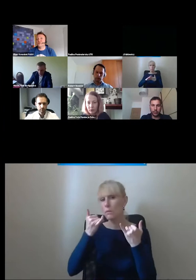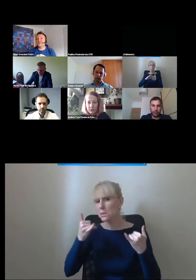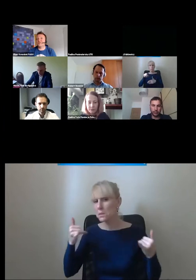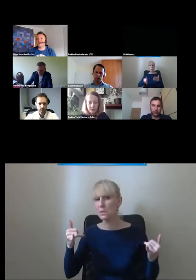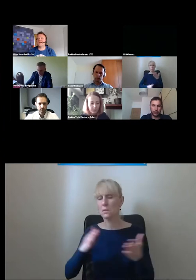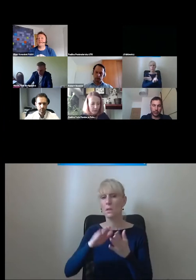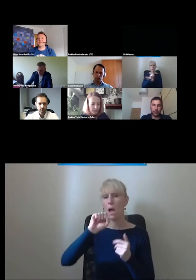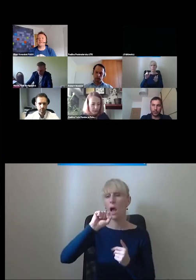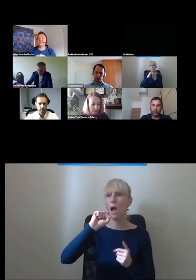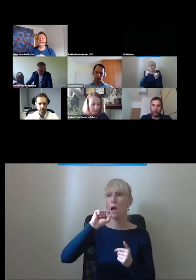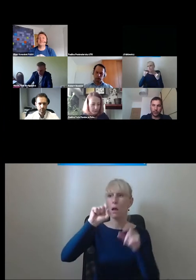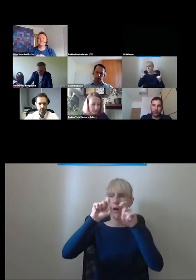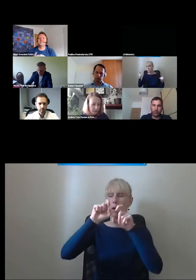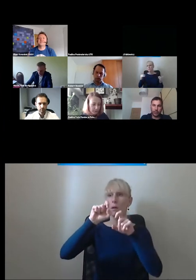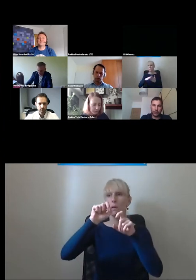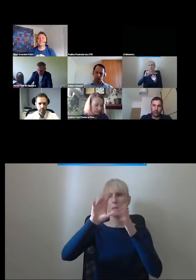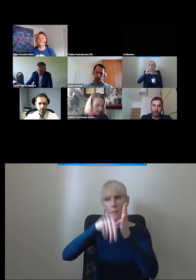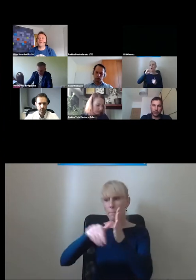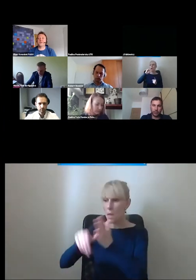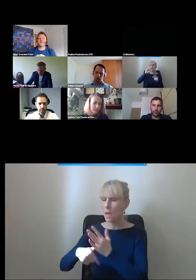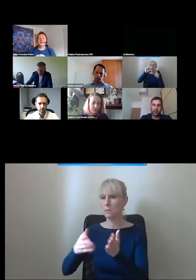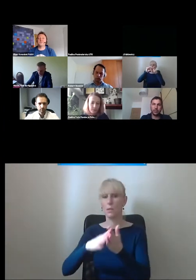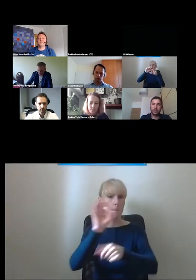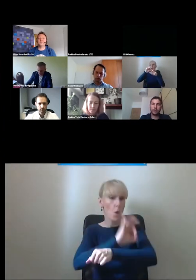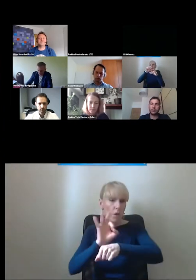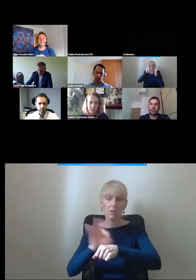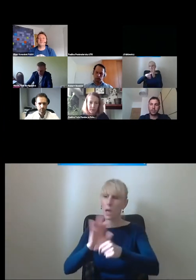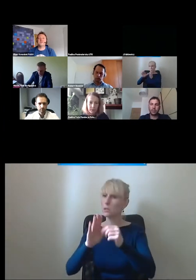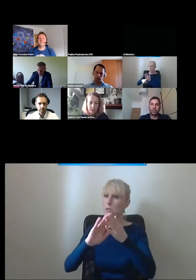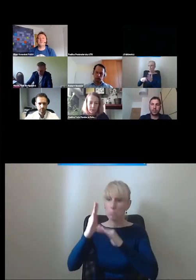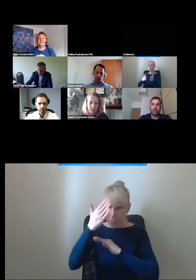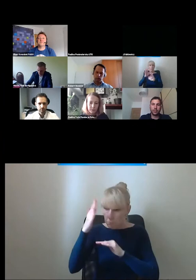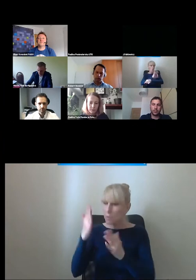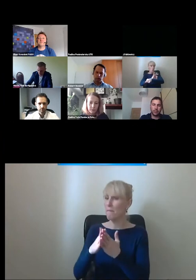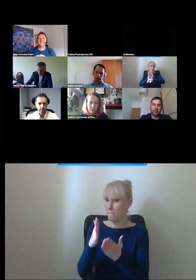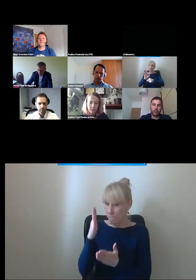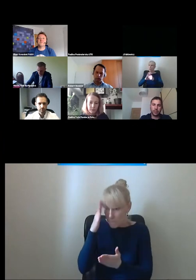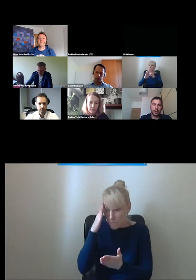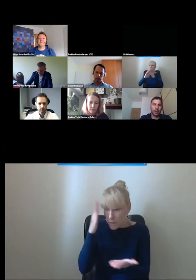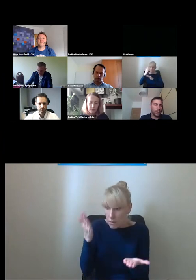innych agent miasta, projektantami. Jak to wygląda twoim zdaniem?